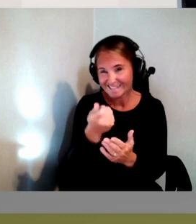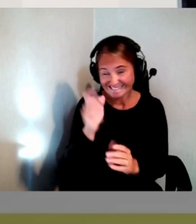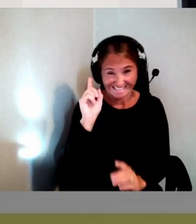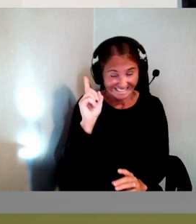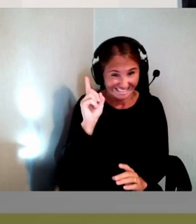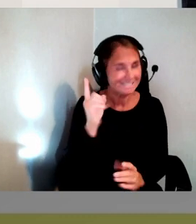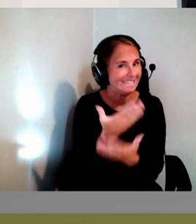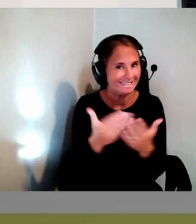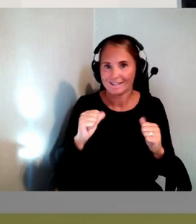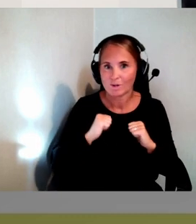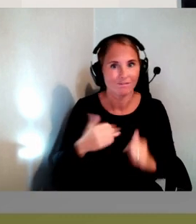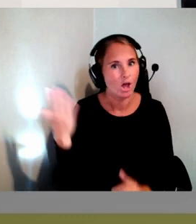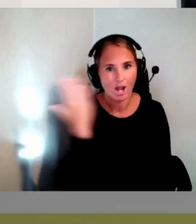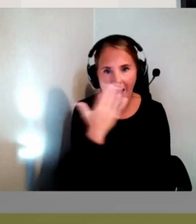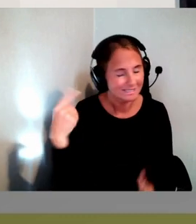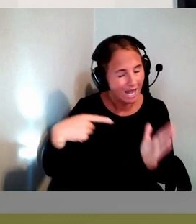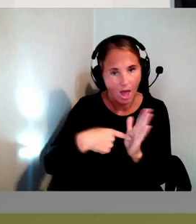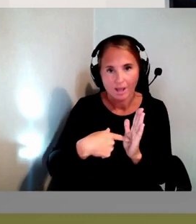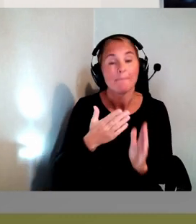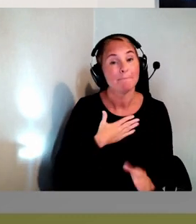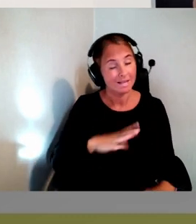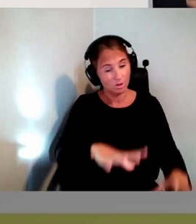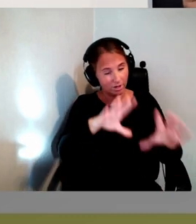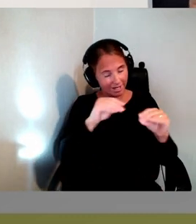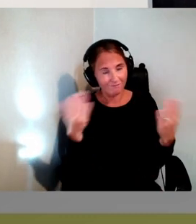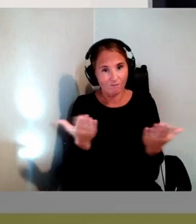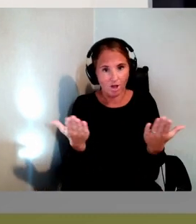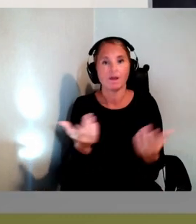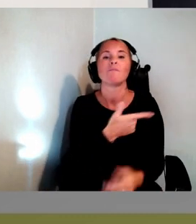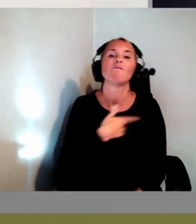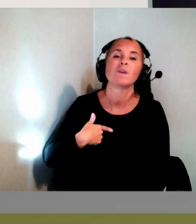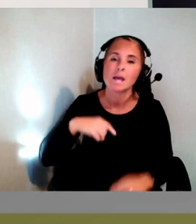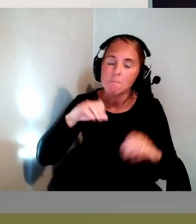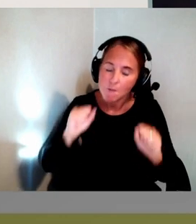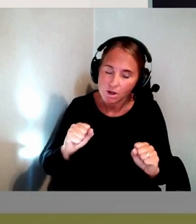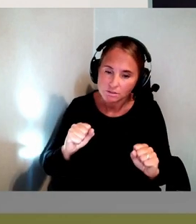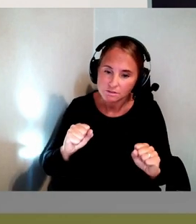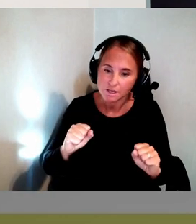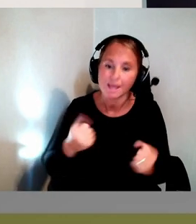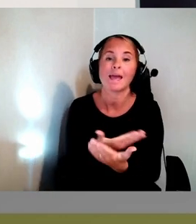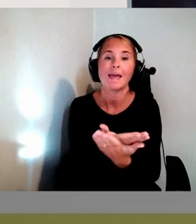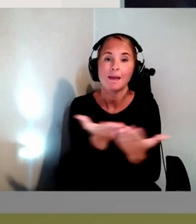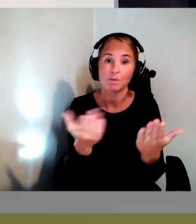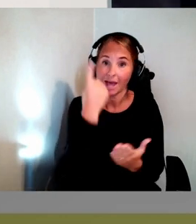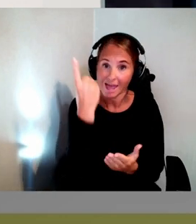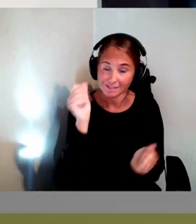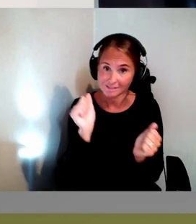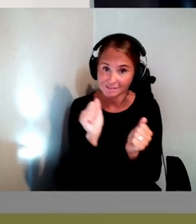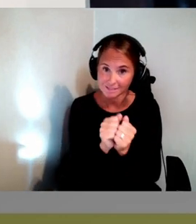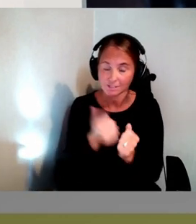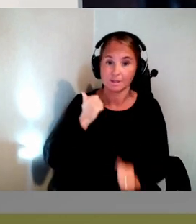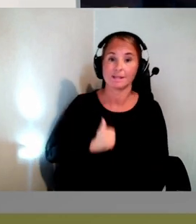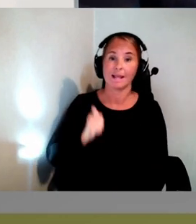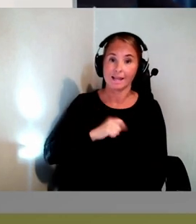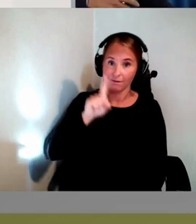helt självklart att läsa den. Men min tolkning är att... Okej, vi måste totalt sett erbjuda åtminstone en väg som är tillgänglig för alla.